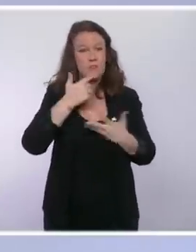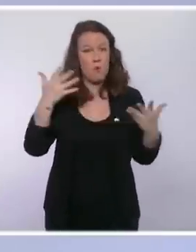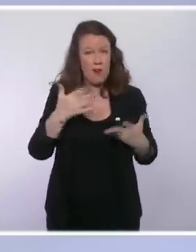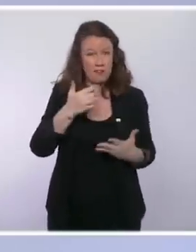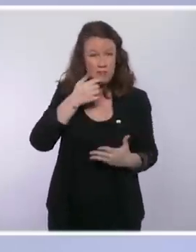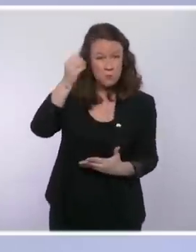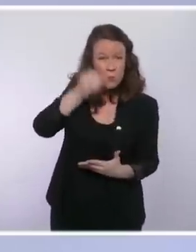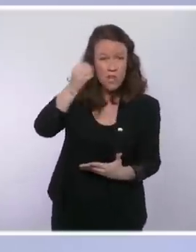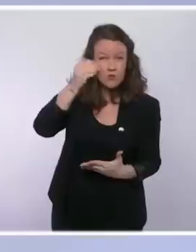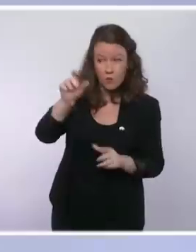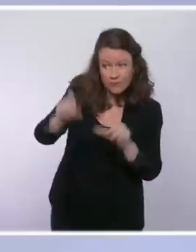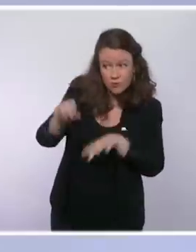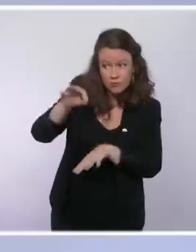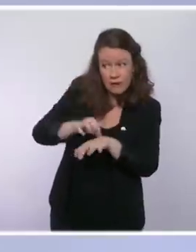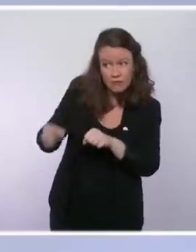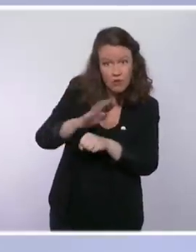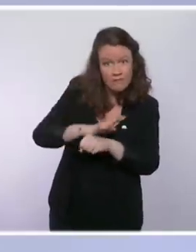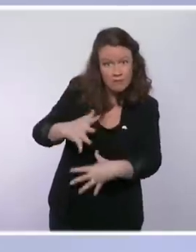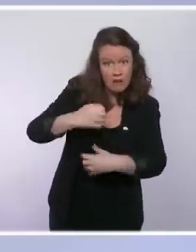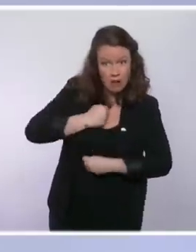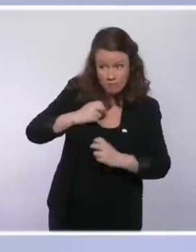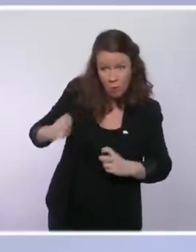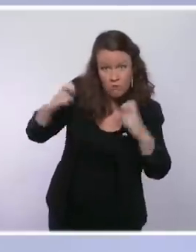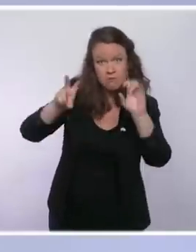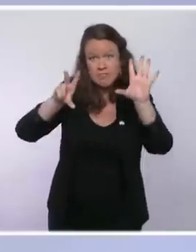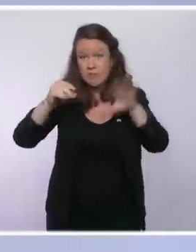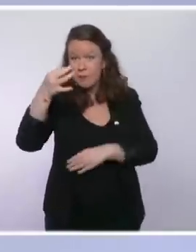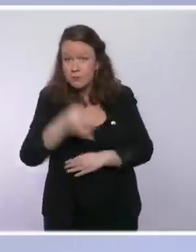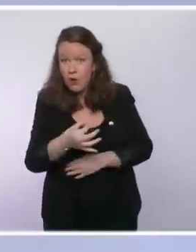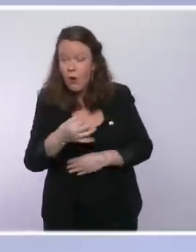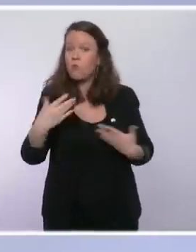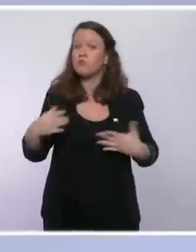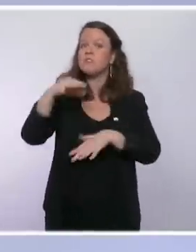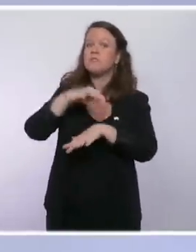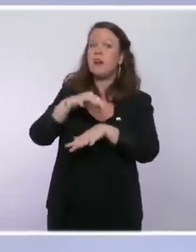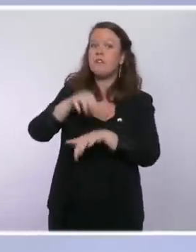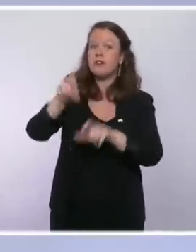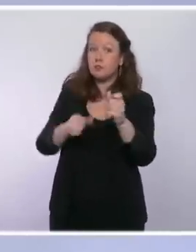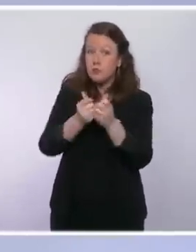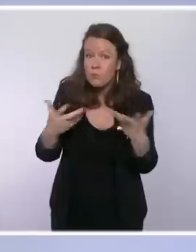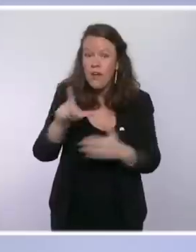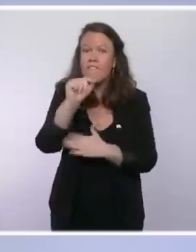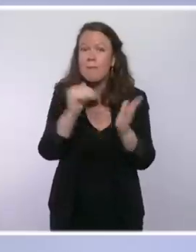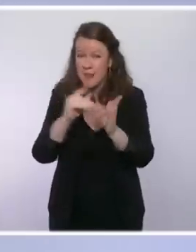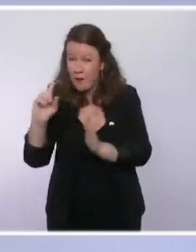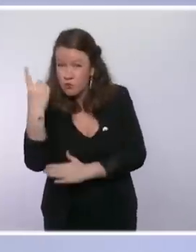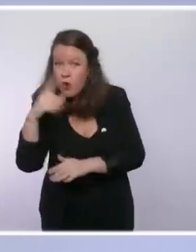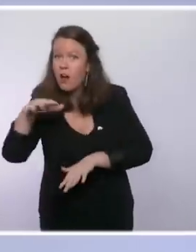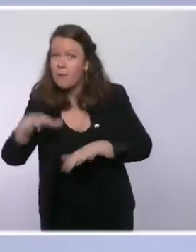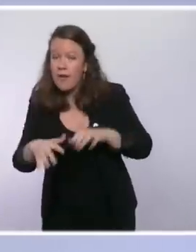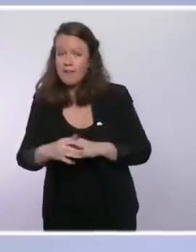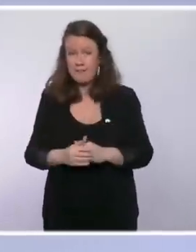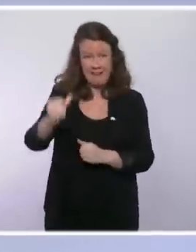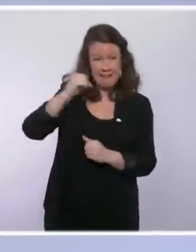80 % en une semaine et s'établit aujourd'hui autour de 20 000 cas par jour en moyenne. Hier, plus de 30 000